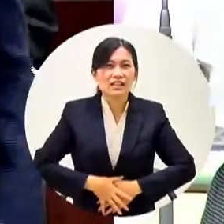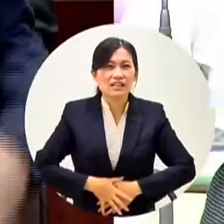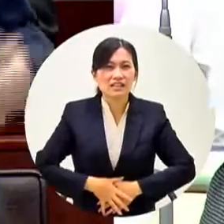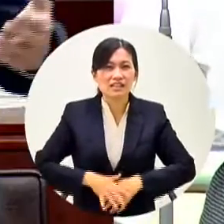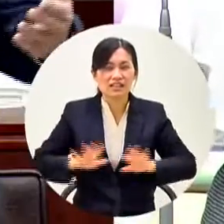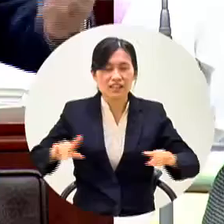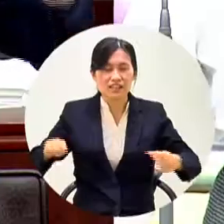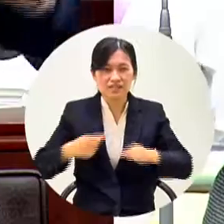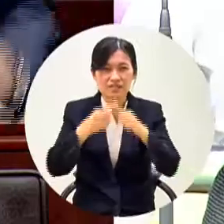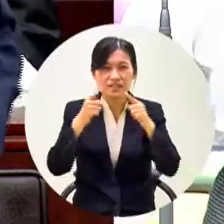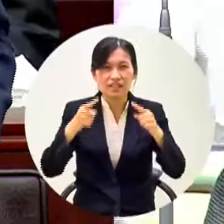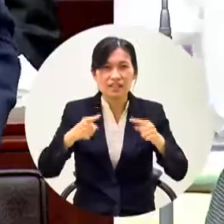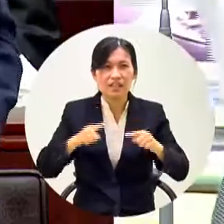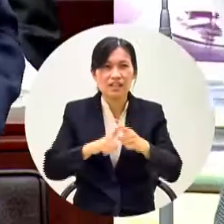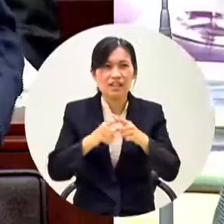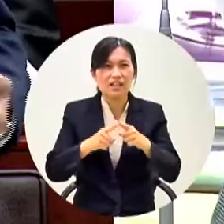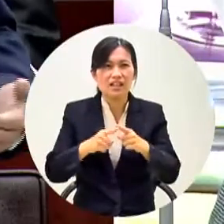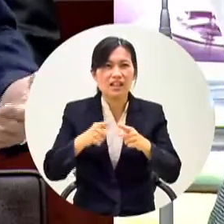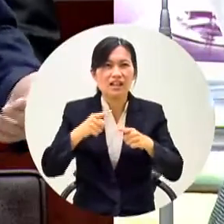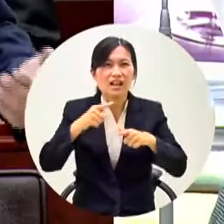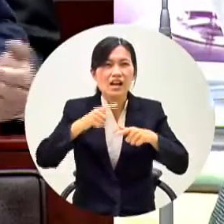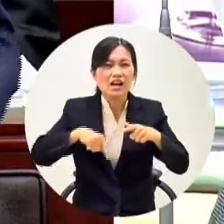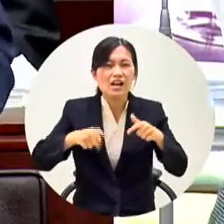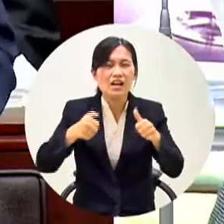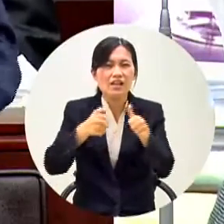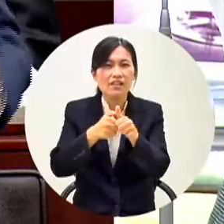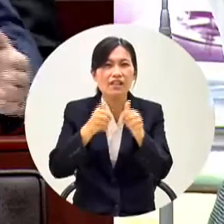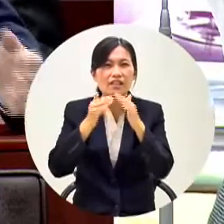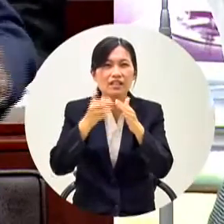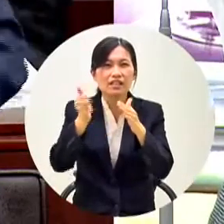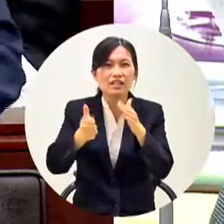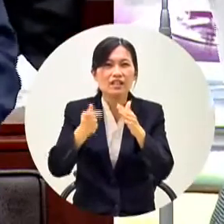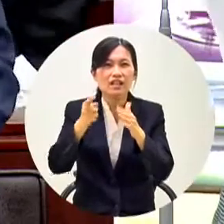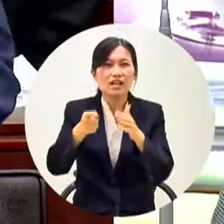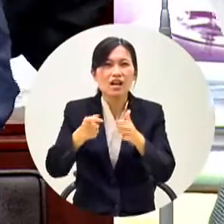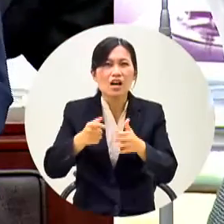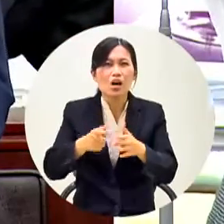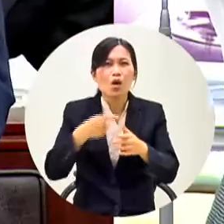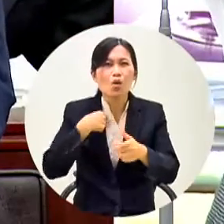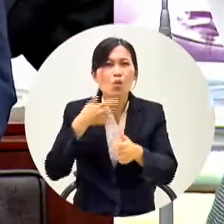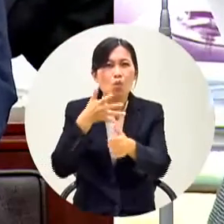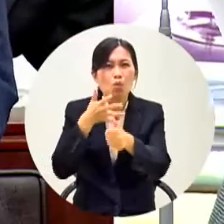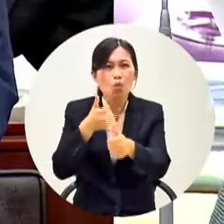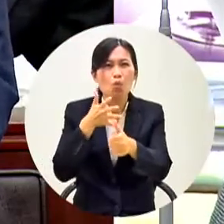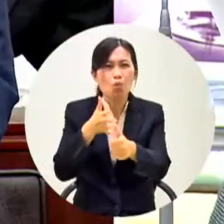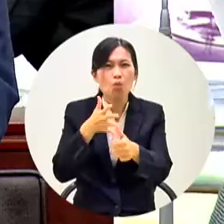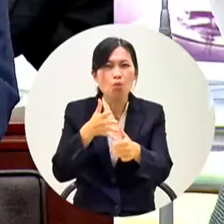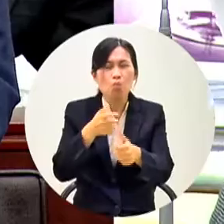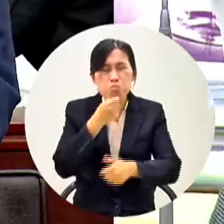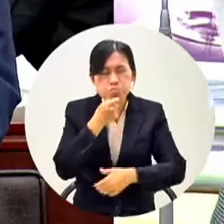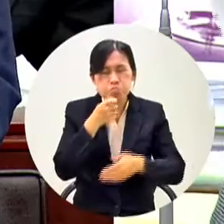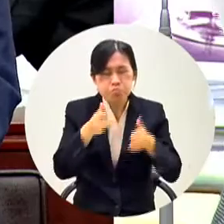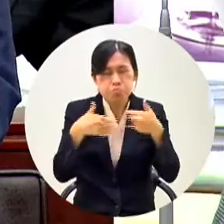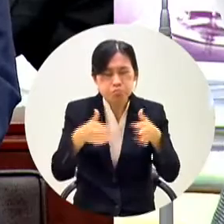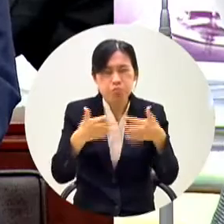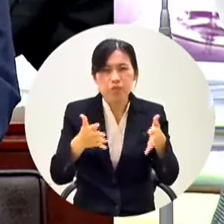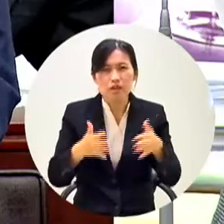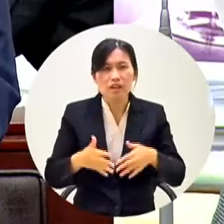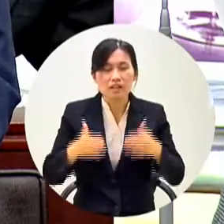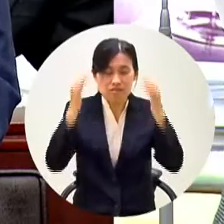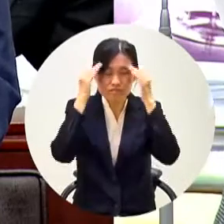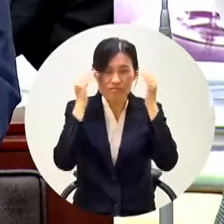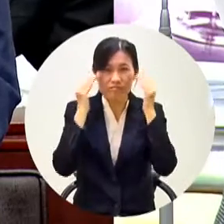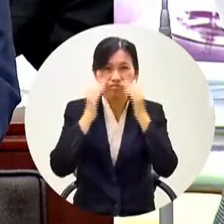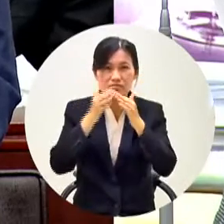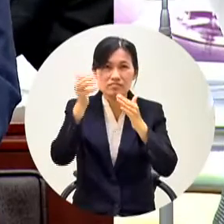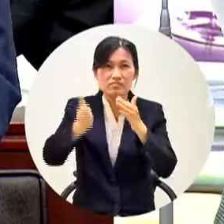了十年我的英文還是講不好如果剛剛我講這樣你願不願意如果我剛剛這樣你願不願意韓市長的團